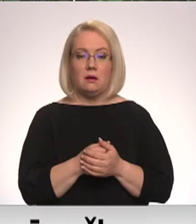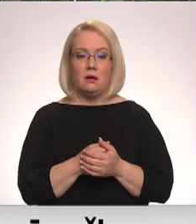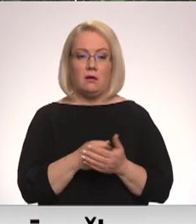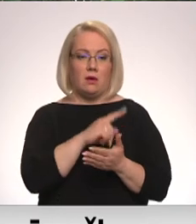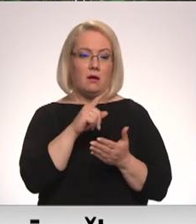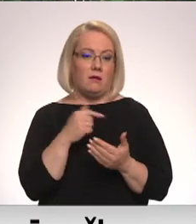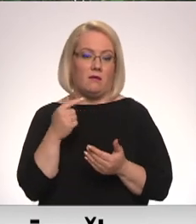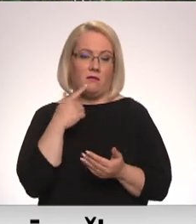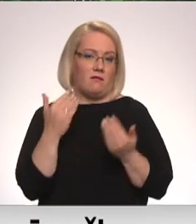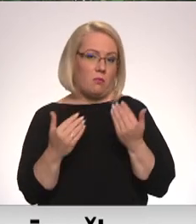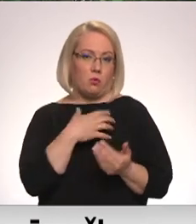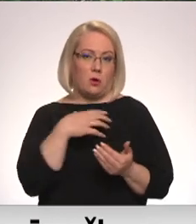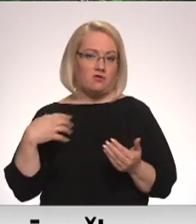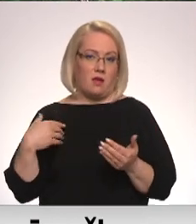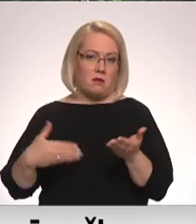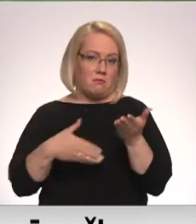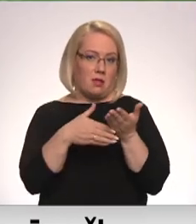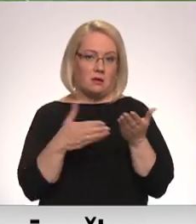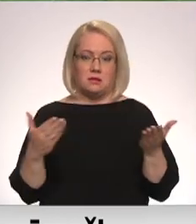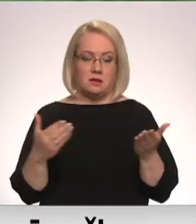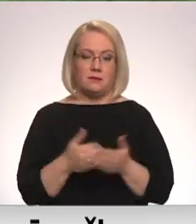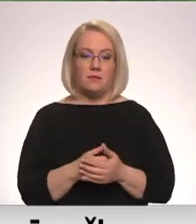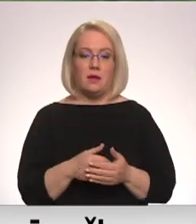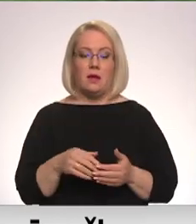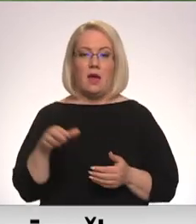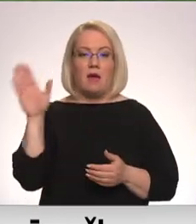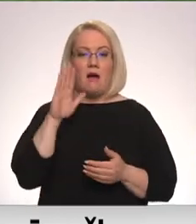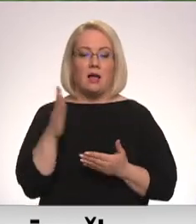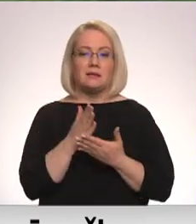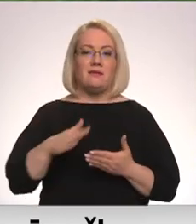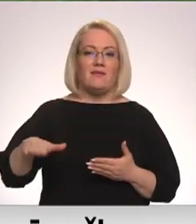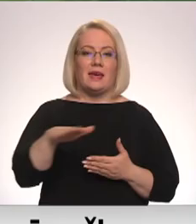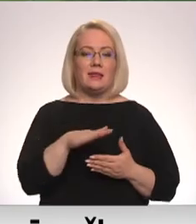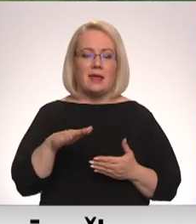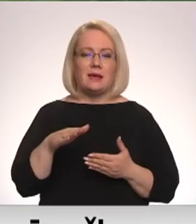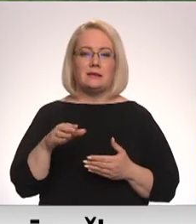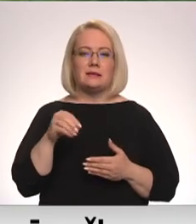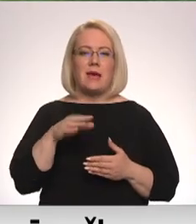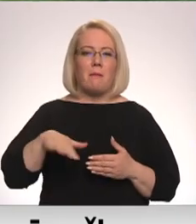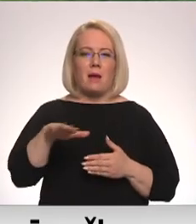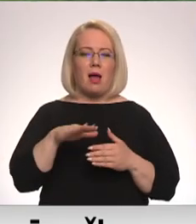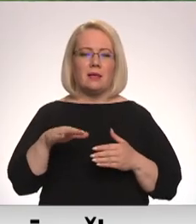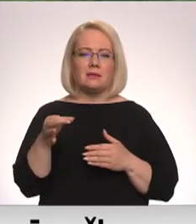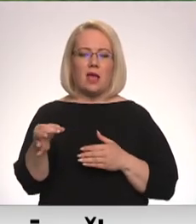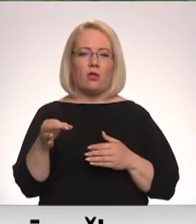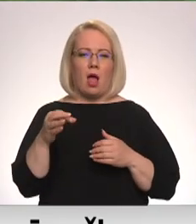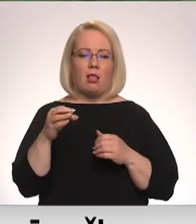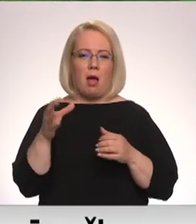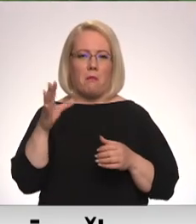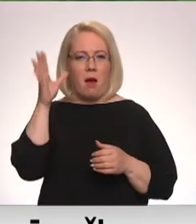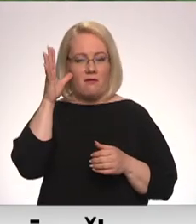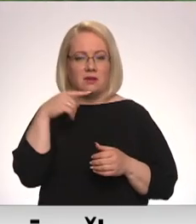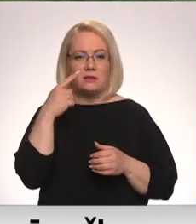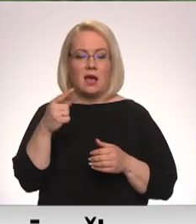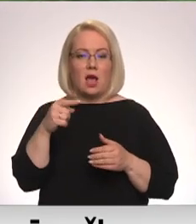Varbūt pašvaldība palīdzēs. Valsts vidas dienas Dzemgavas reģionālajā pārvaldē skaidro, ka no urbuma, no kura